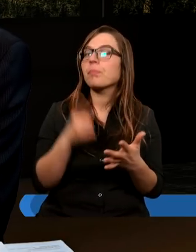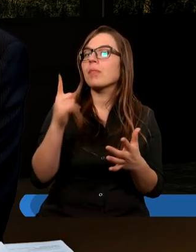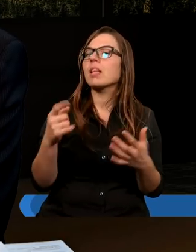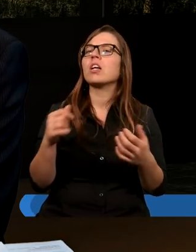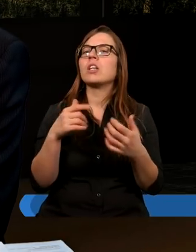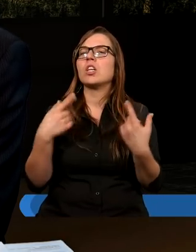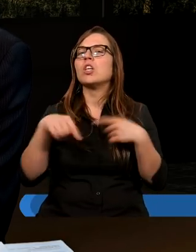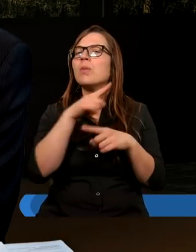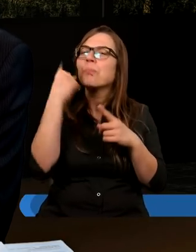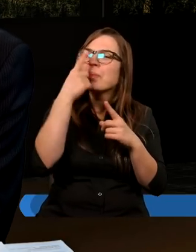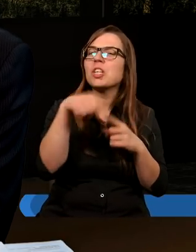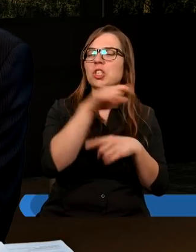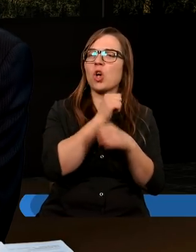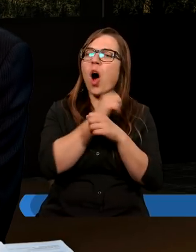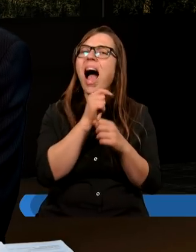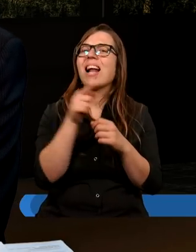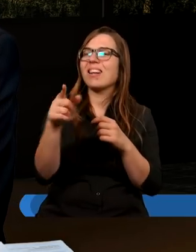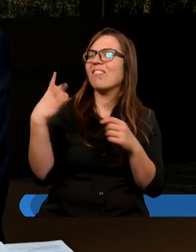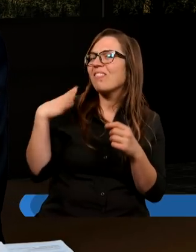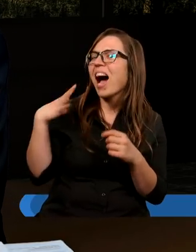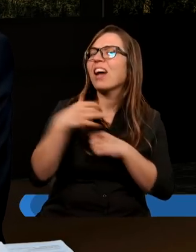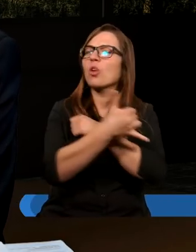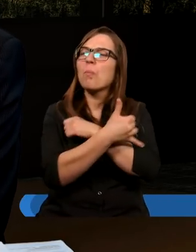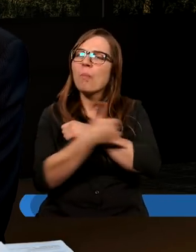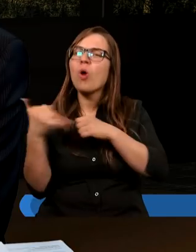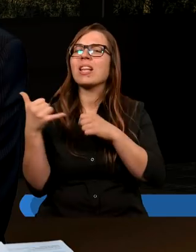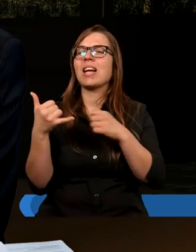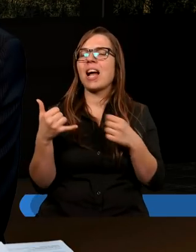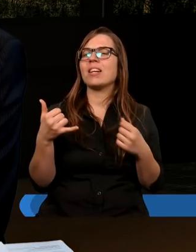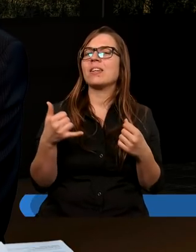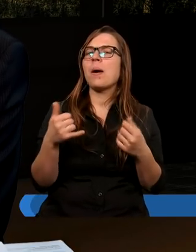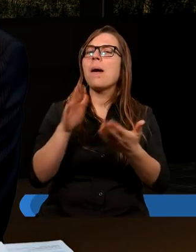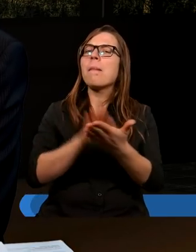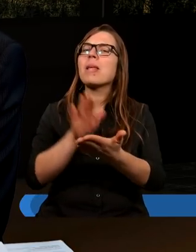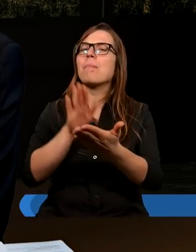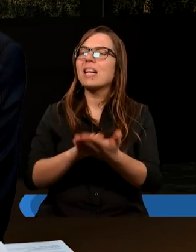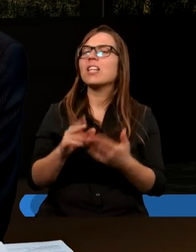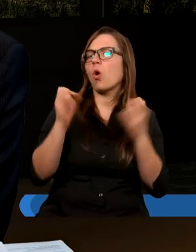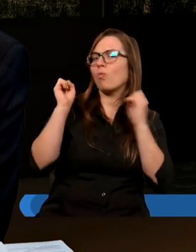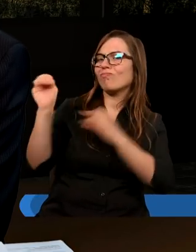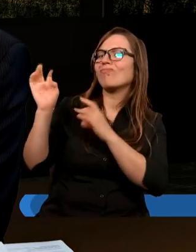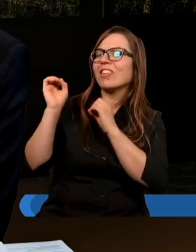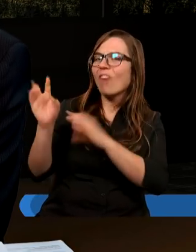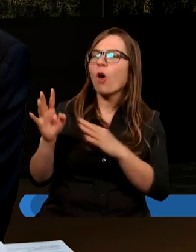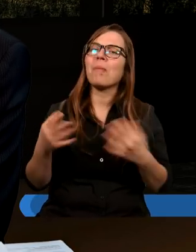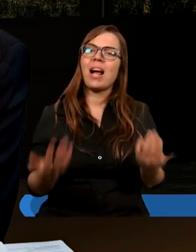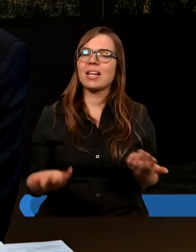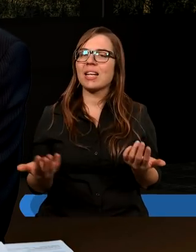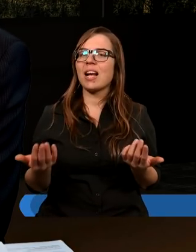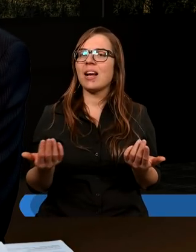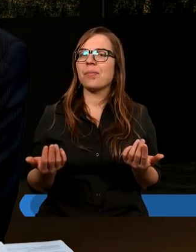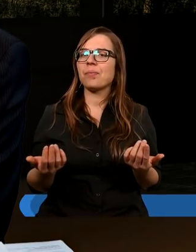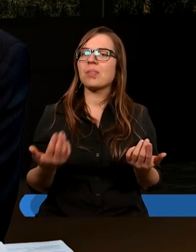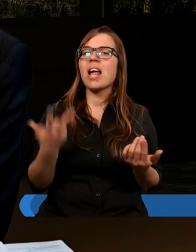kochani, ja myślę, że warto podkreślić biblijną informację, że